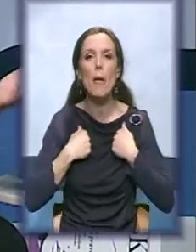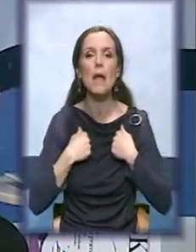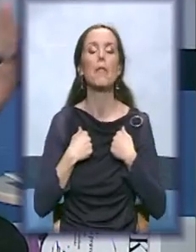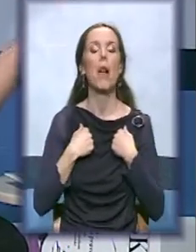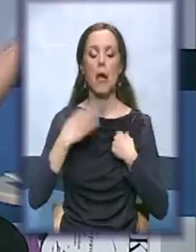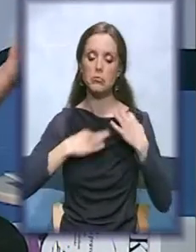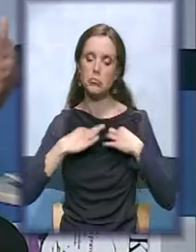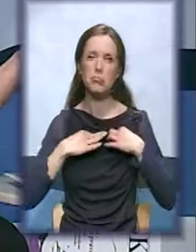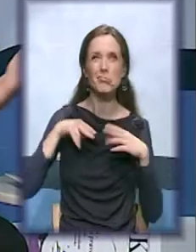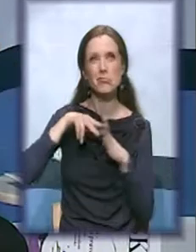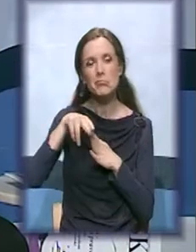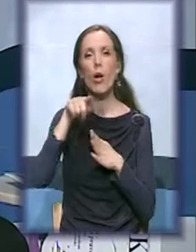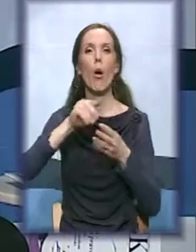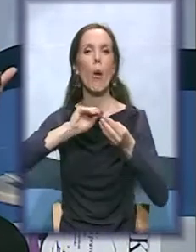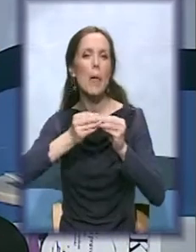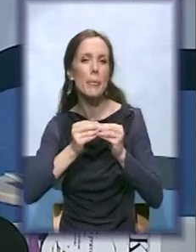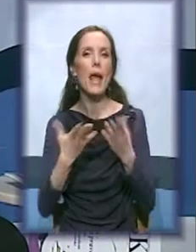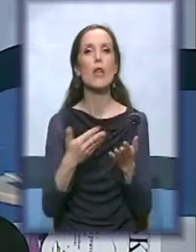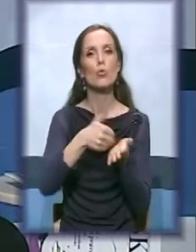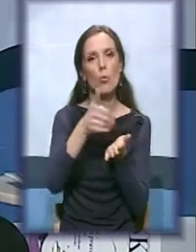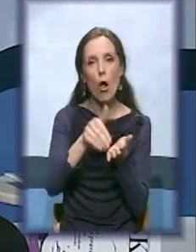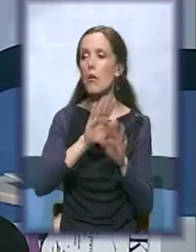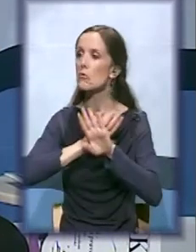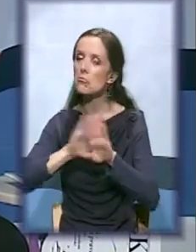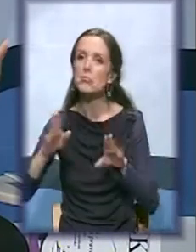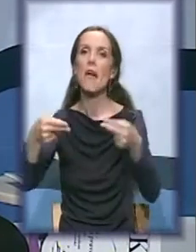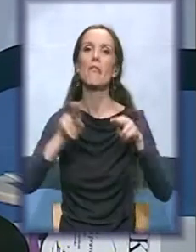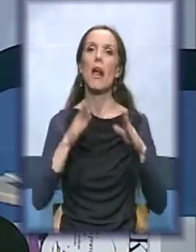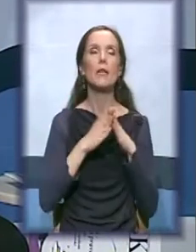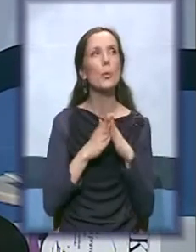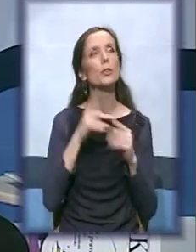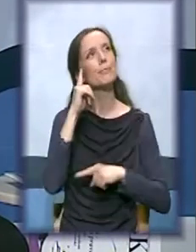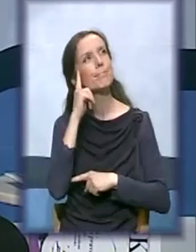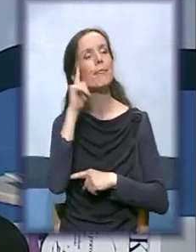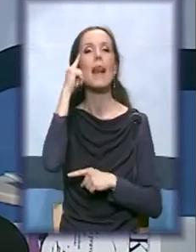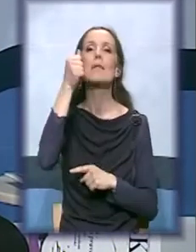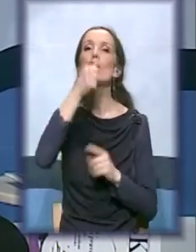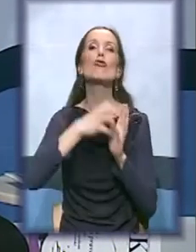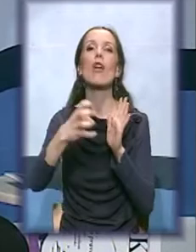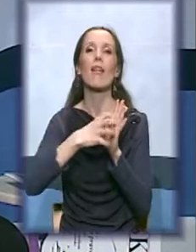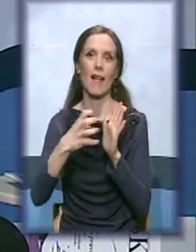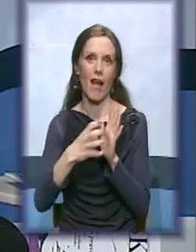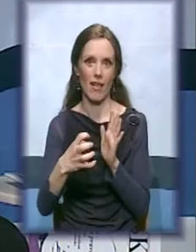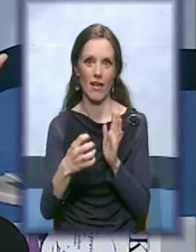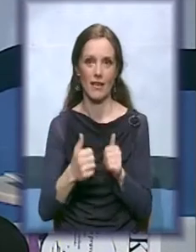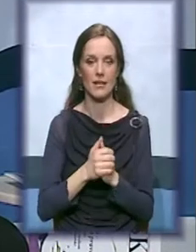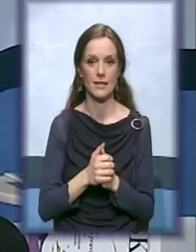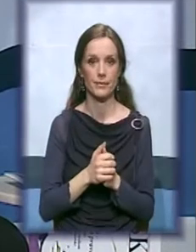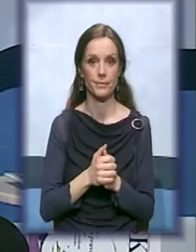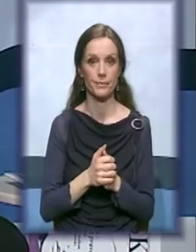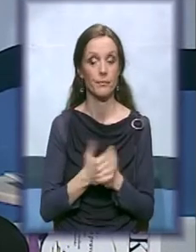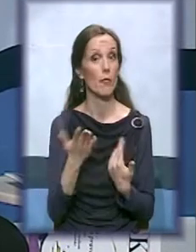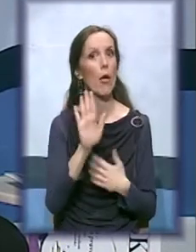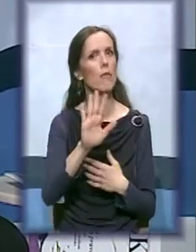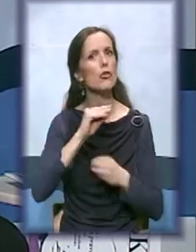pijace, obližnjeg marketa, vratili ste se, planirate gde ćete sada dalje. I u vašoj porodici